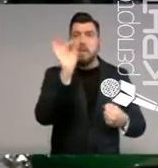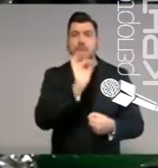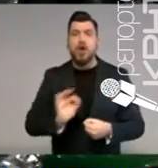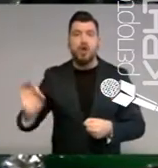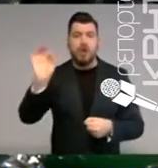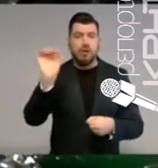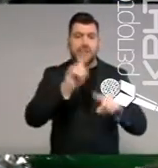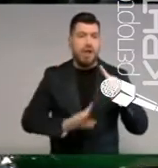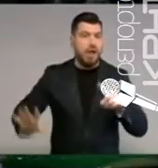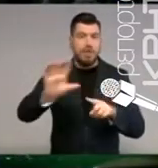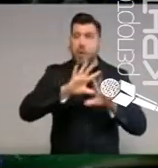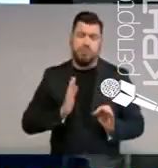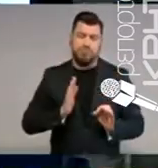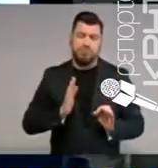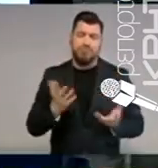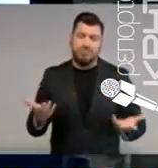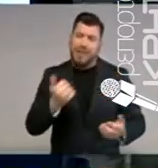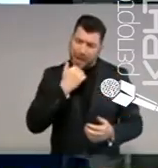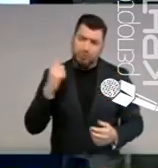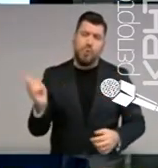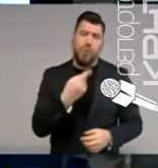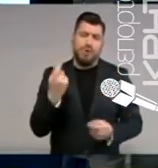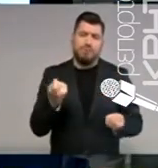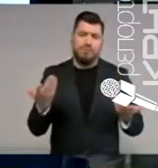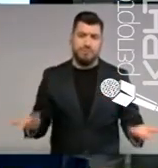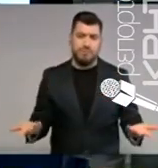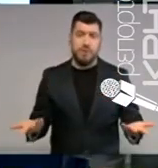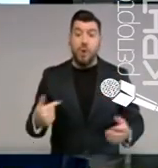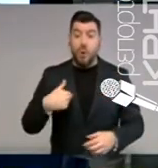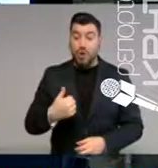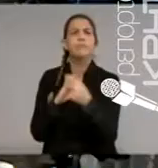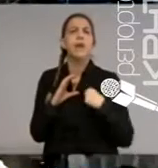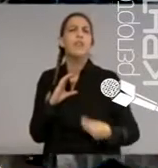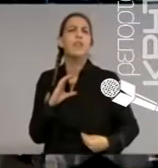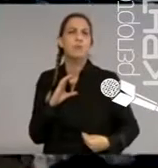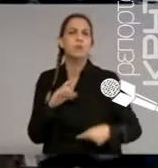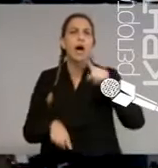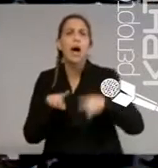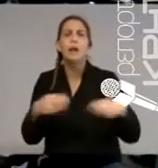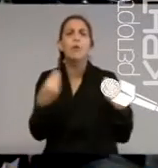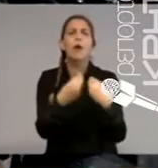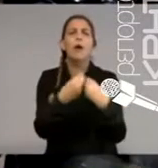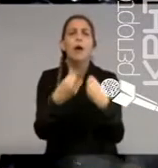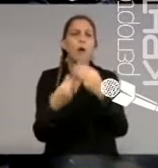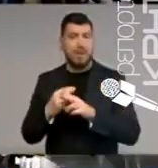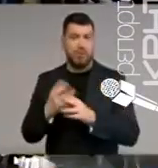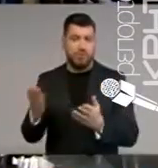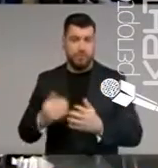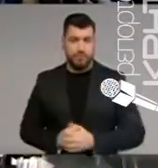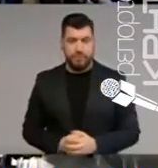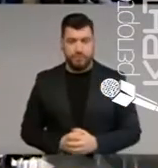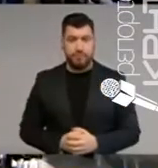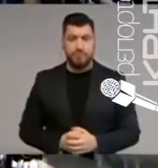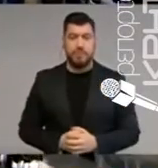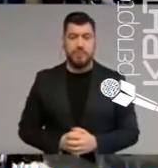παρουσίαση του Εθνικού Σχεδίου Δράσης για την Οδική Ασφάλεια που περιλαμβάνει όπως επισημάνθηκε 7.000 σημεία σε όλη τη χώρα. Δεν θα